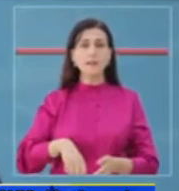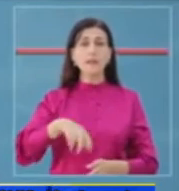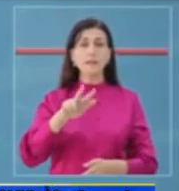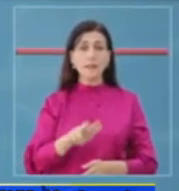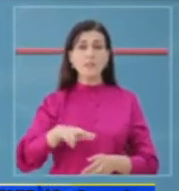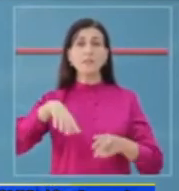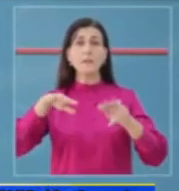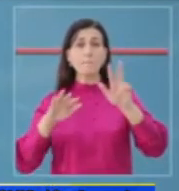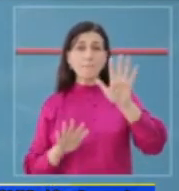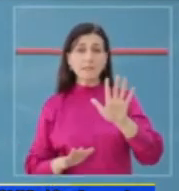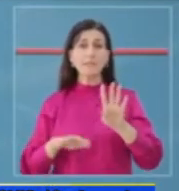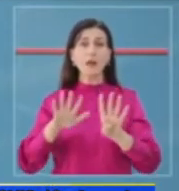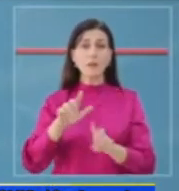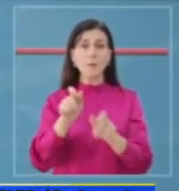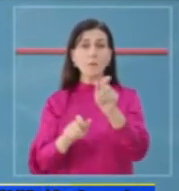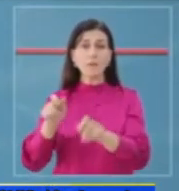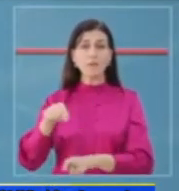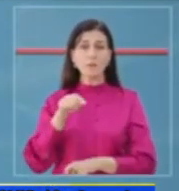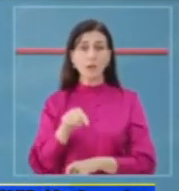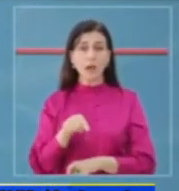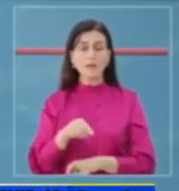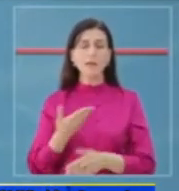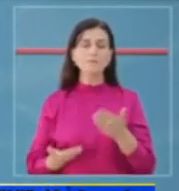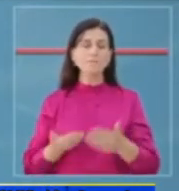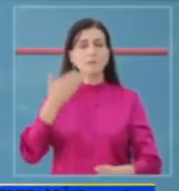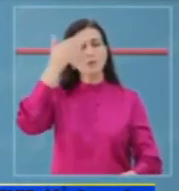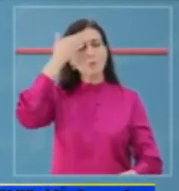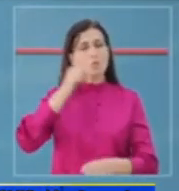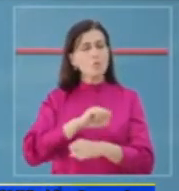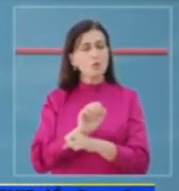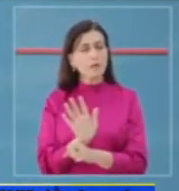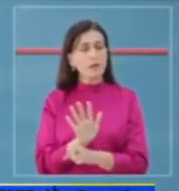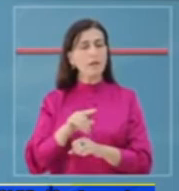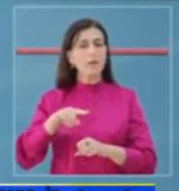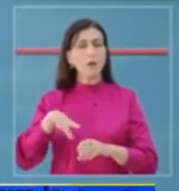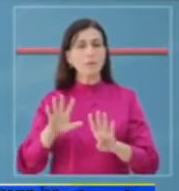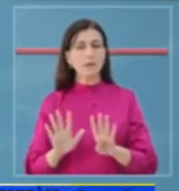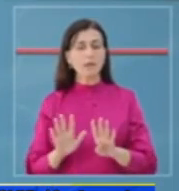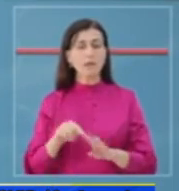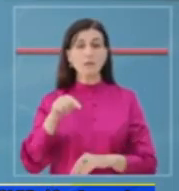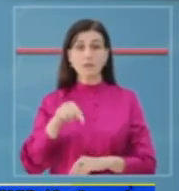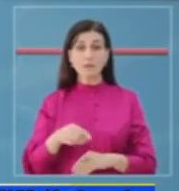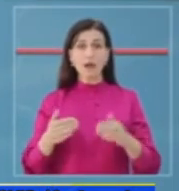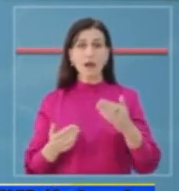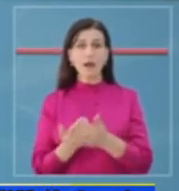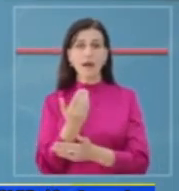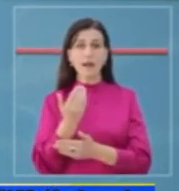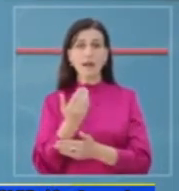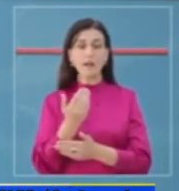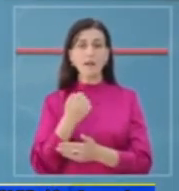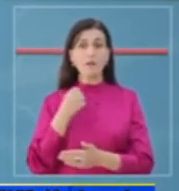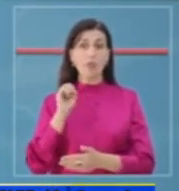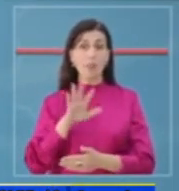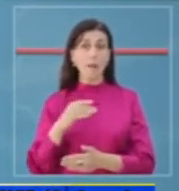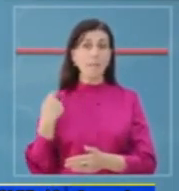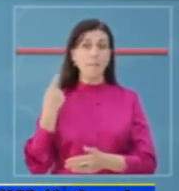359 persona, të cilët janë dyshuar për Covid-19, dhe prej të cilve kanë rezultuar,